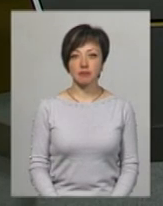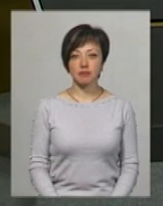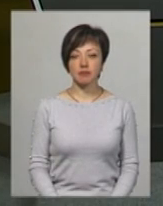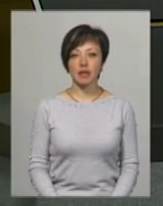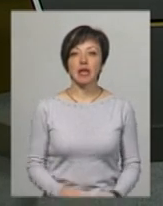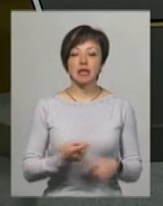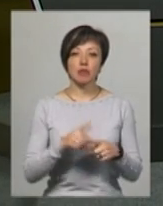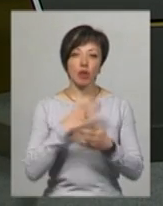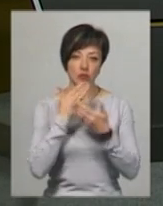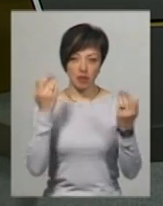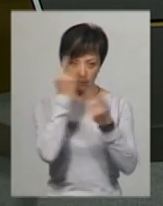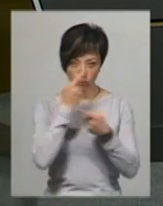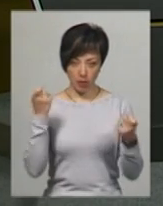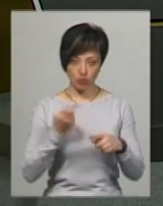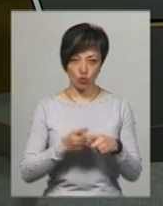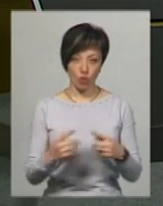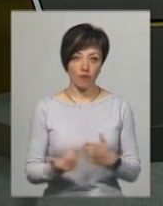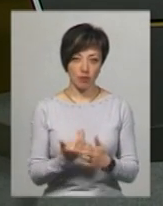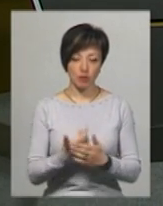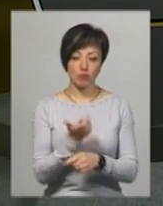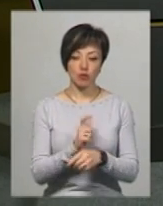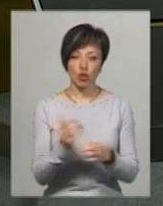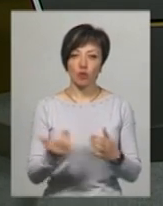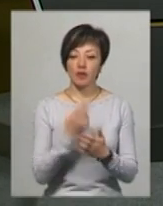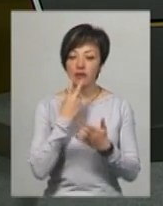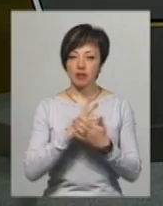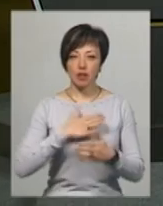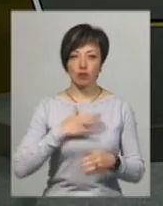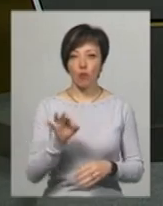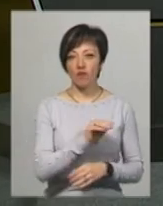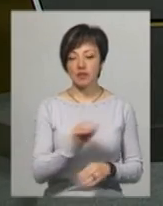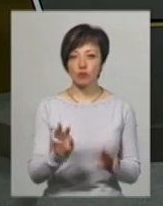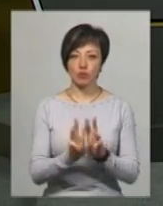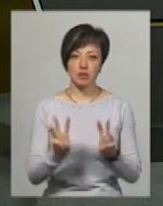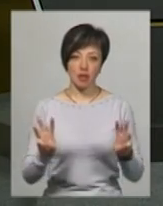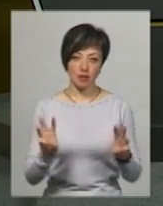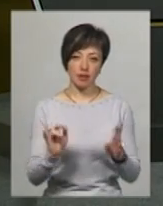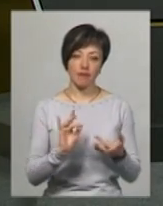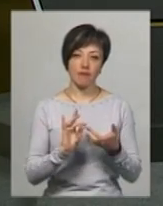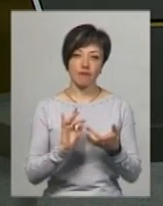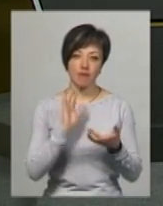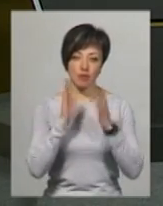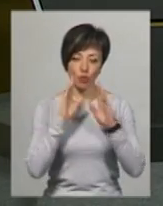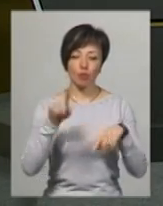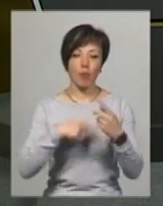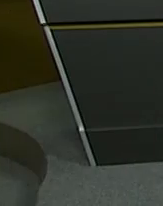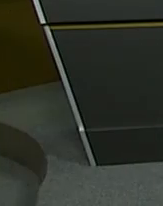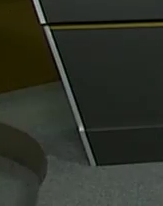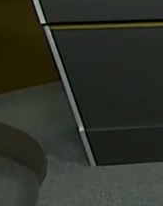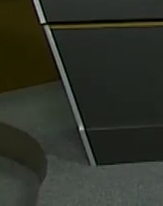Це була остання інформація цього випуску. Більше новин дивіться на нашому офіційному сайті та на сторінці у Фейсбук. Побачимось!